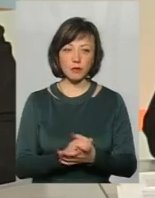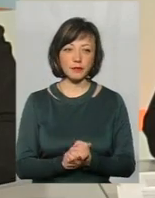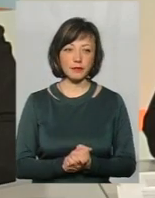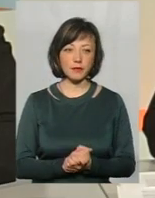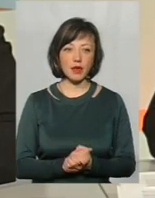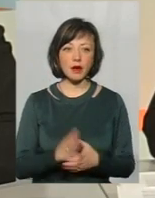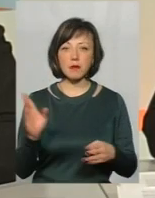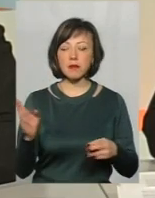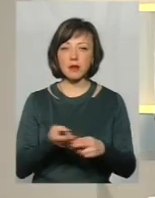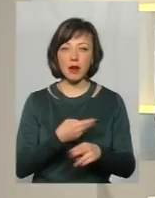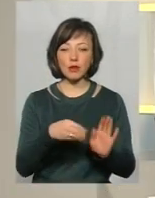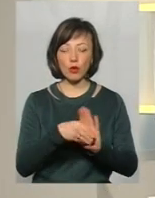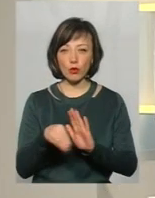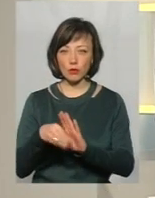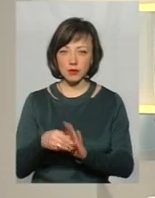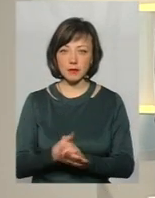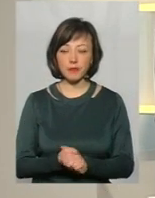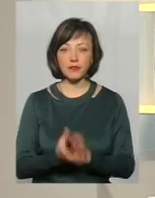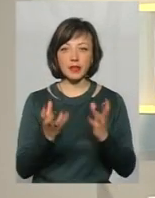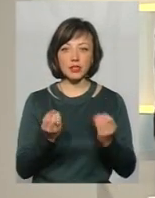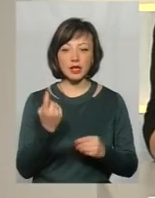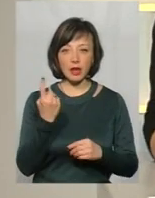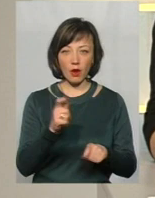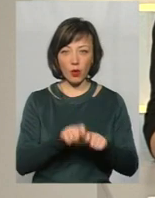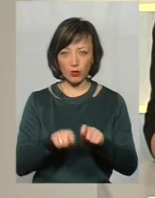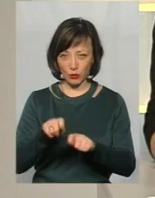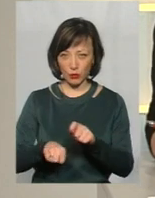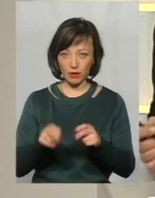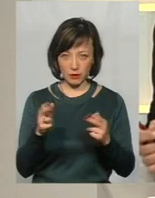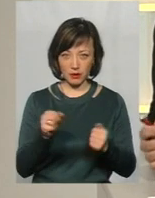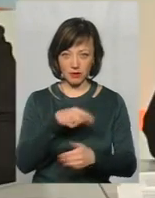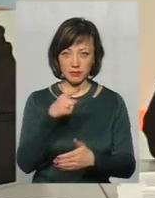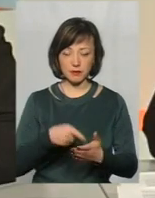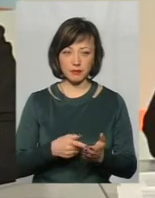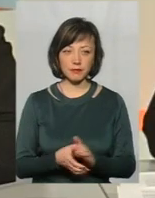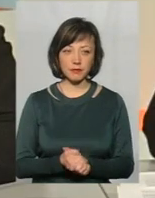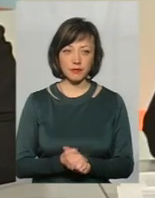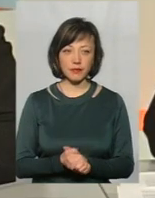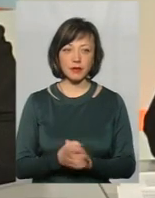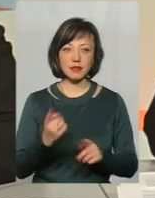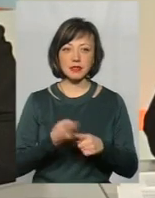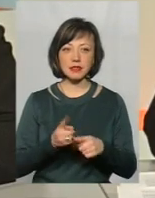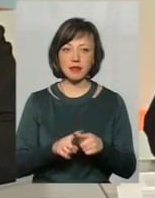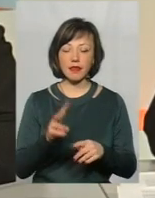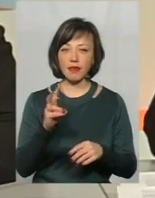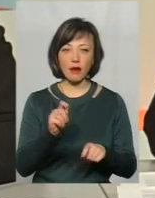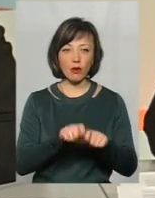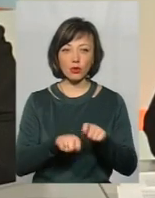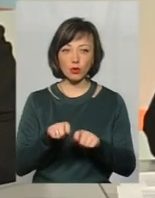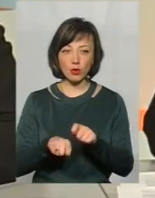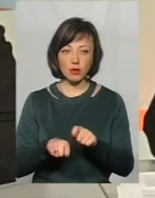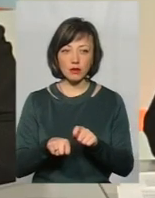корупційні ризики. Тобто, це такий ще один контроль, можна так сказати? Ну, не контроль, а все-таки,